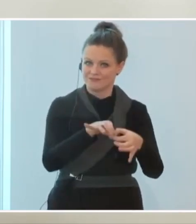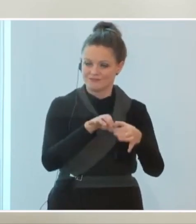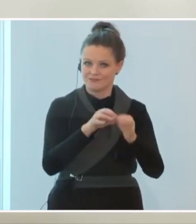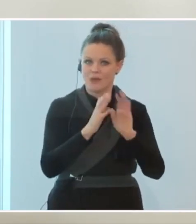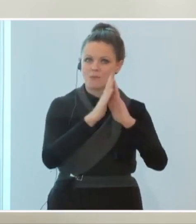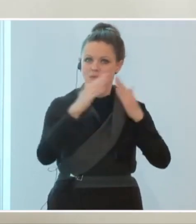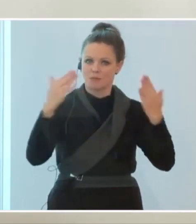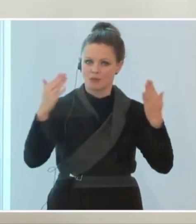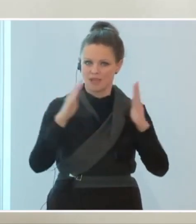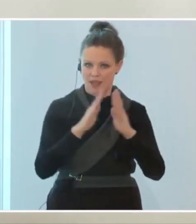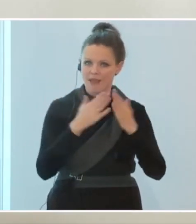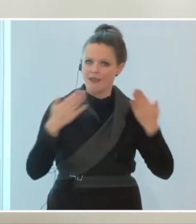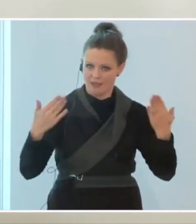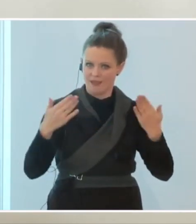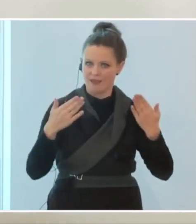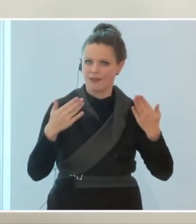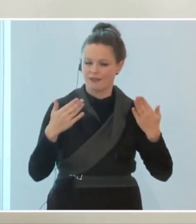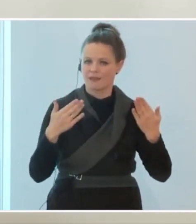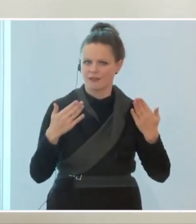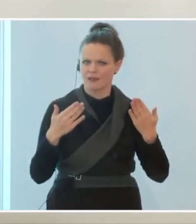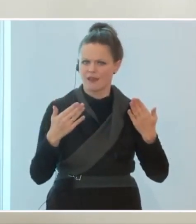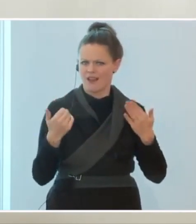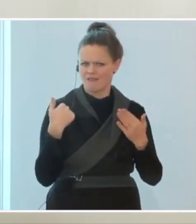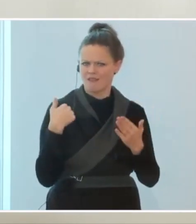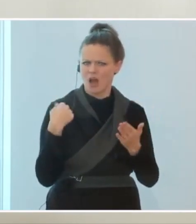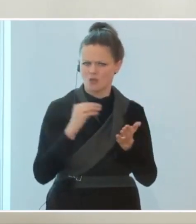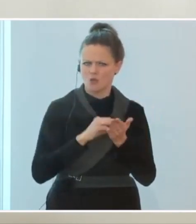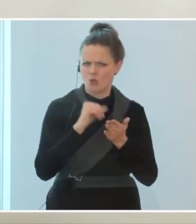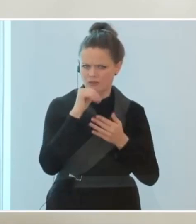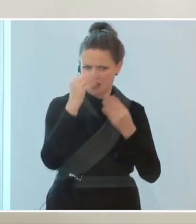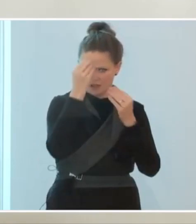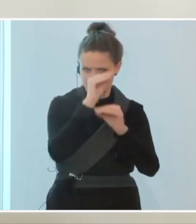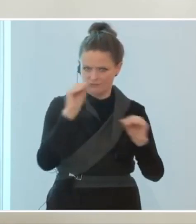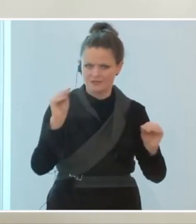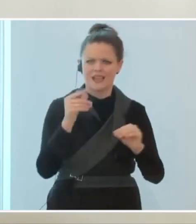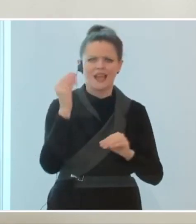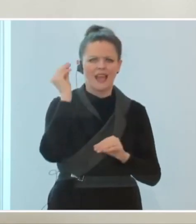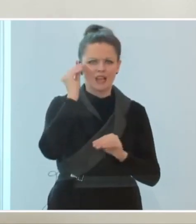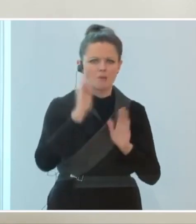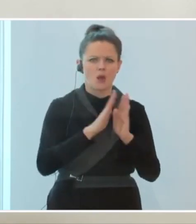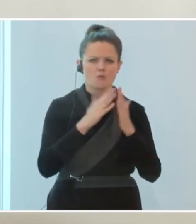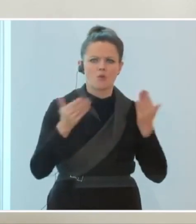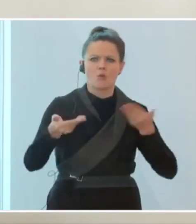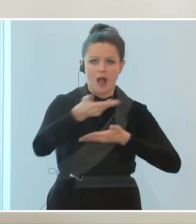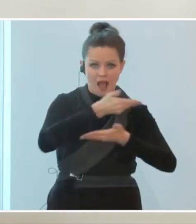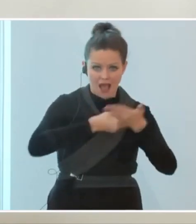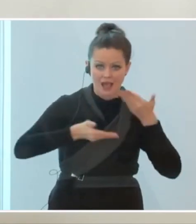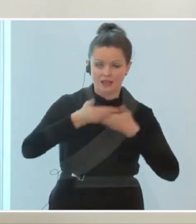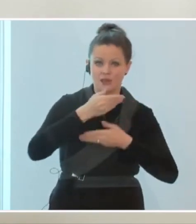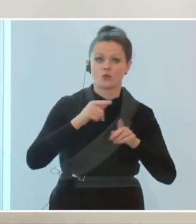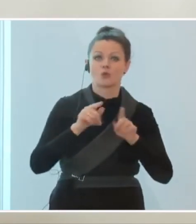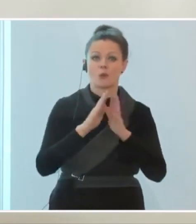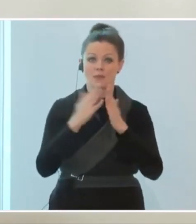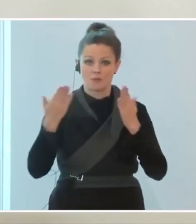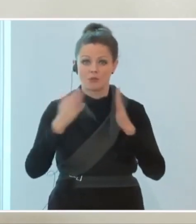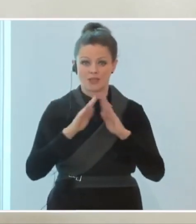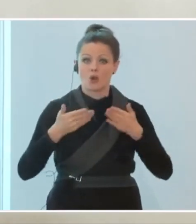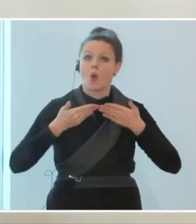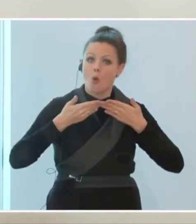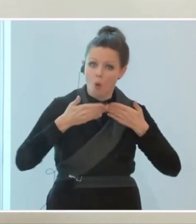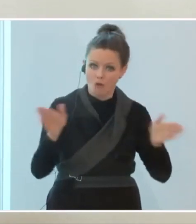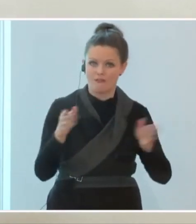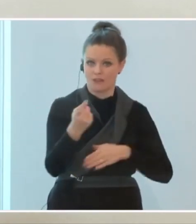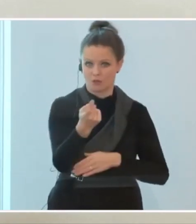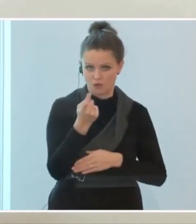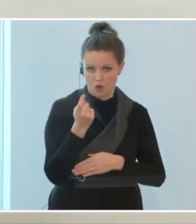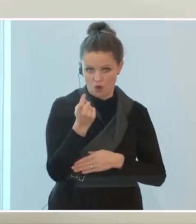Bibliotheken voran. Ich glaube, das ist noch nicht erwähnt worden. Bibliotheken und Buchhandlungen gehen auf. Das war ja in letzter Zeit